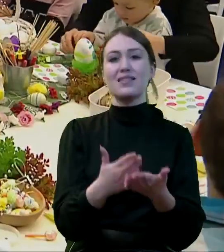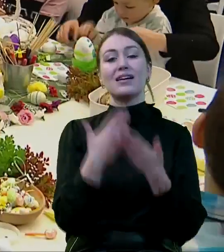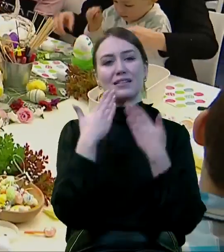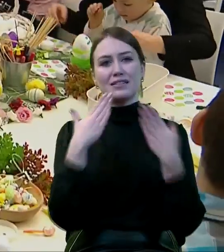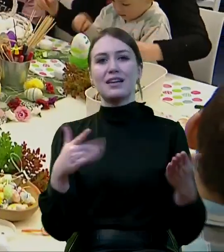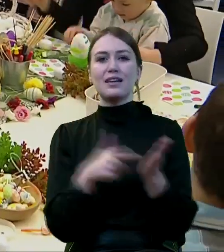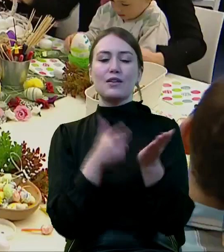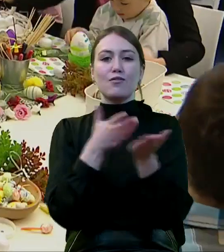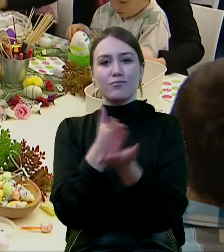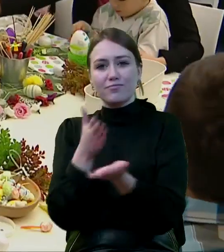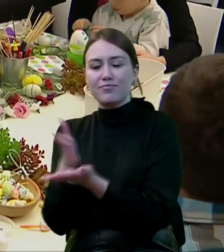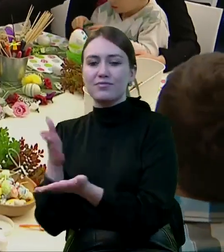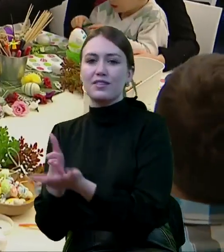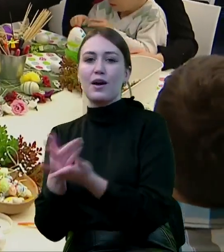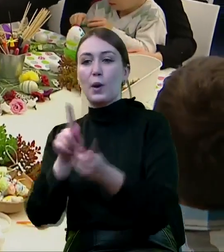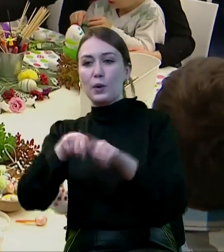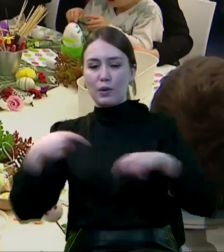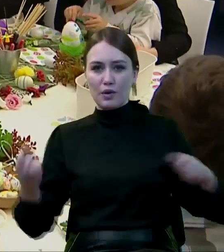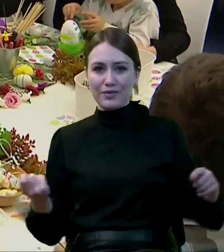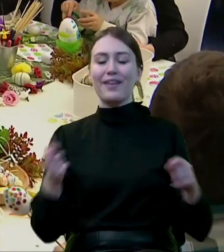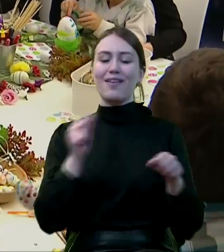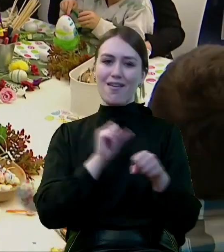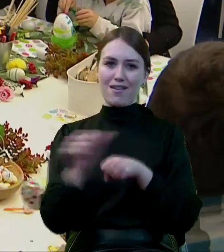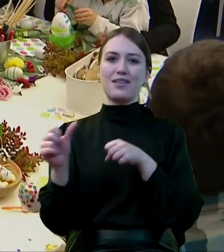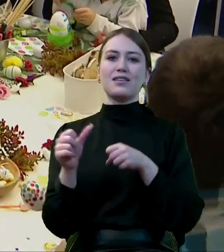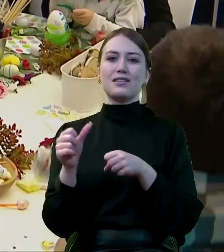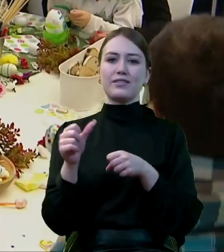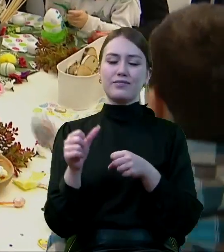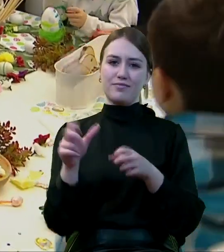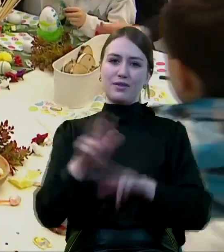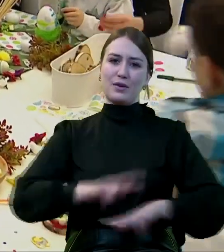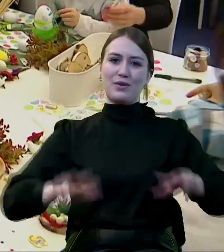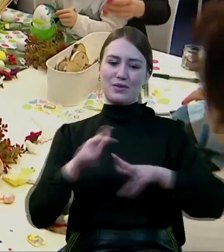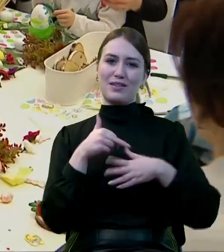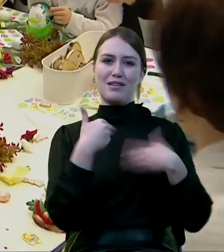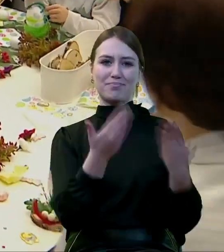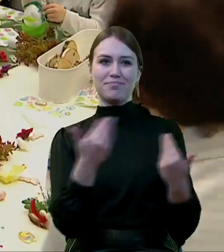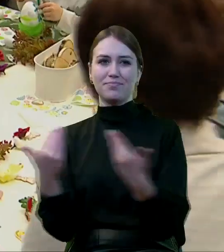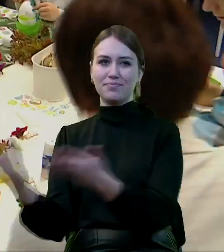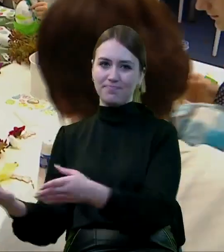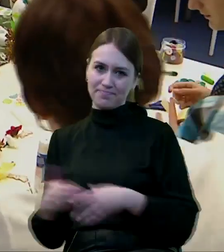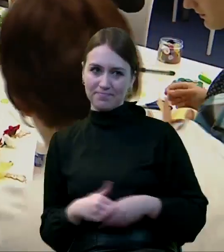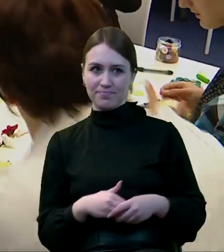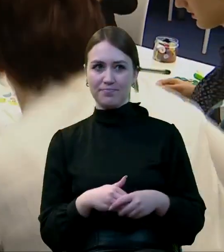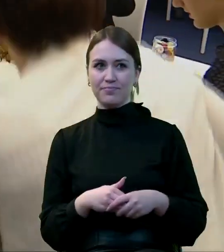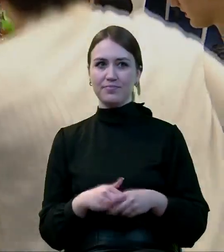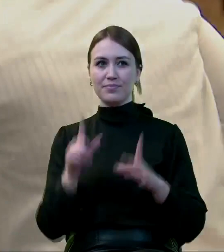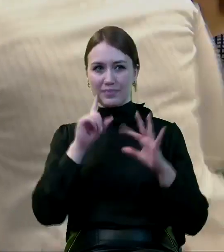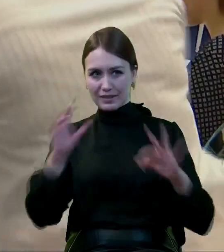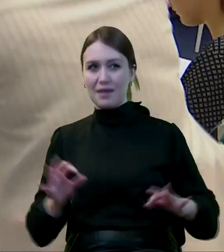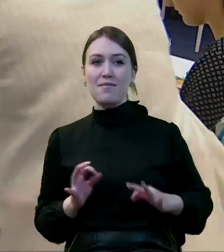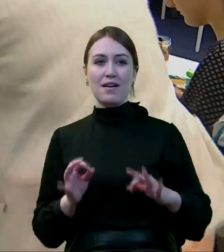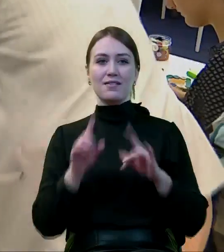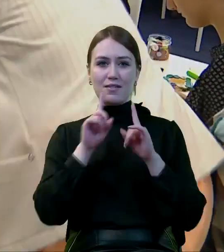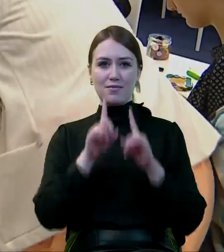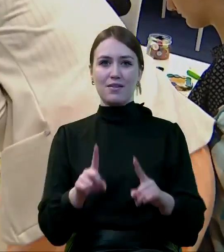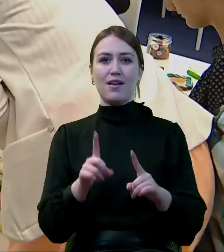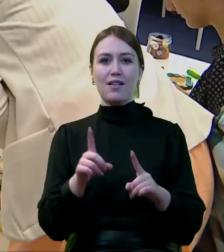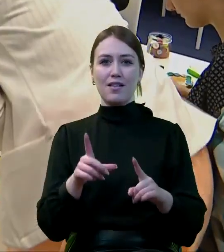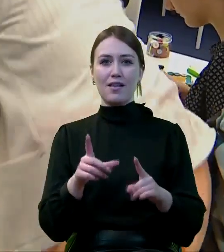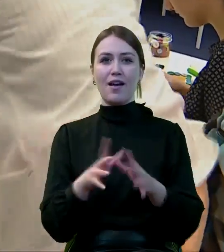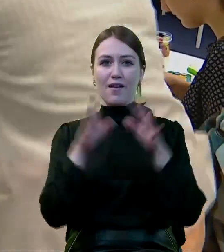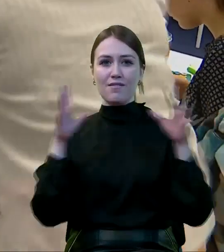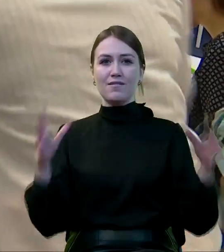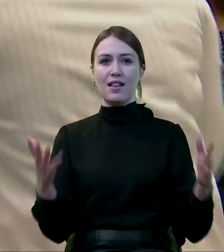wskazówki i wypracowane rozwiązania pojawiają się dla rodzin. Szanowni państwo, ale święta wielkiej